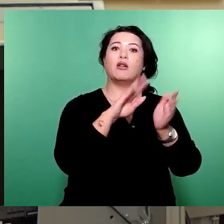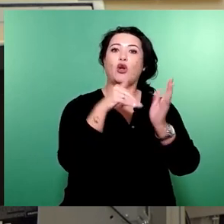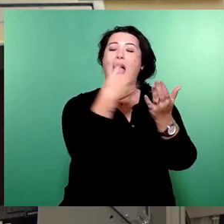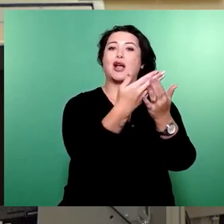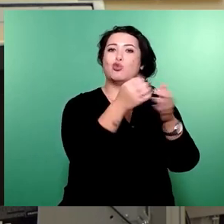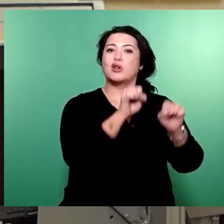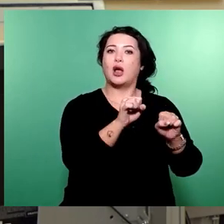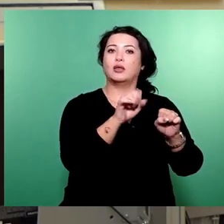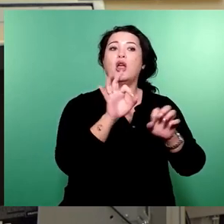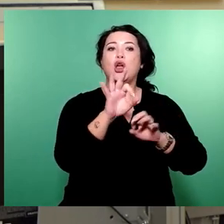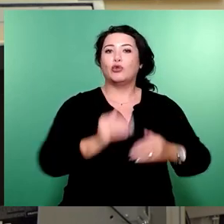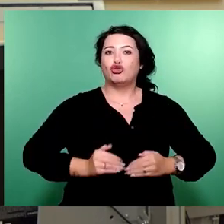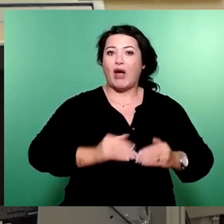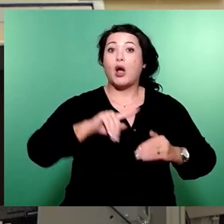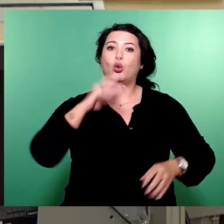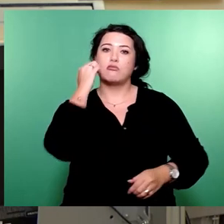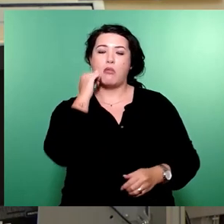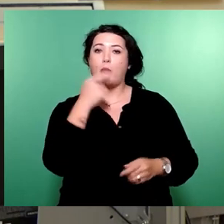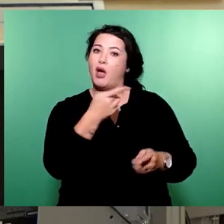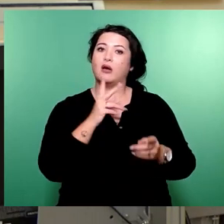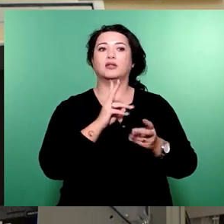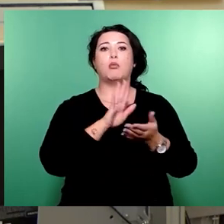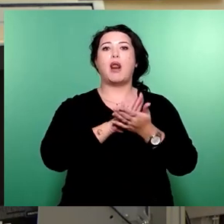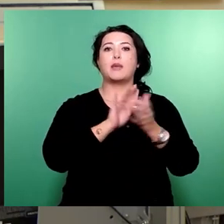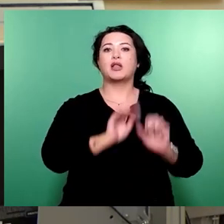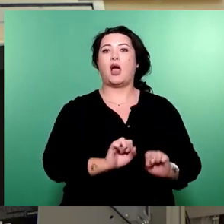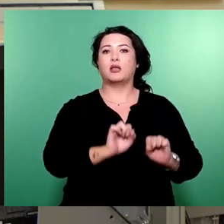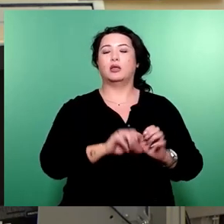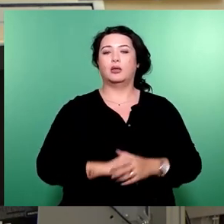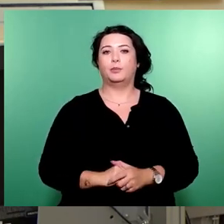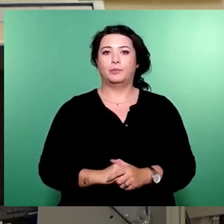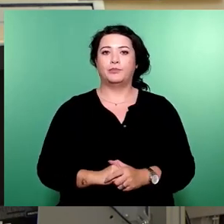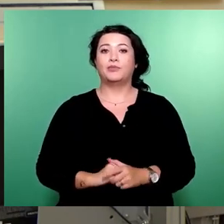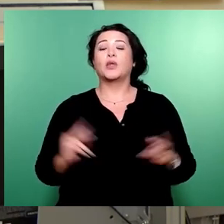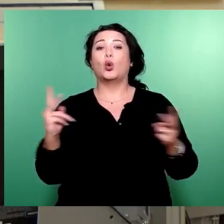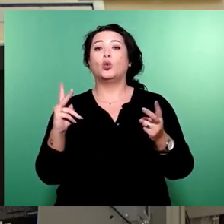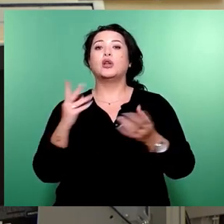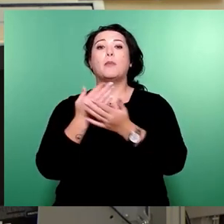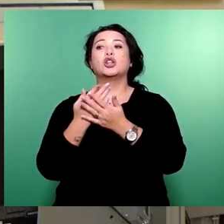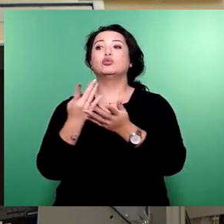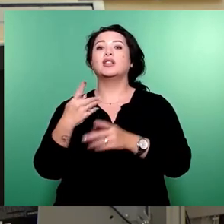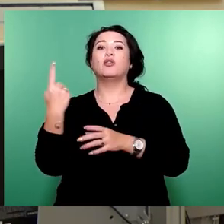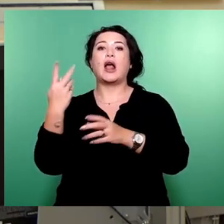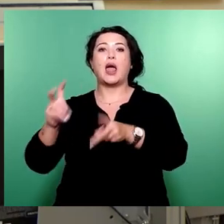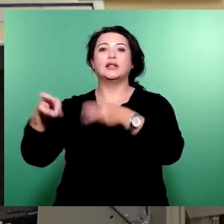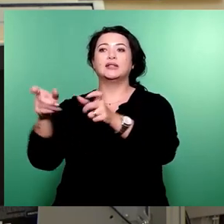Schwangere und Mütter erhalten bleibt. Oder die Anlaufstelle für Alleinerziehende. Seit wenigen